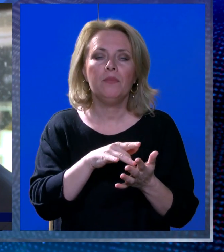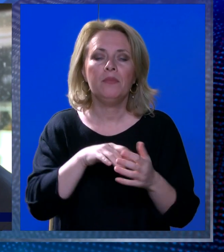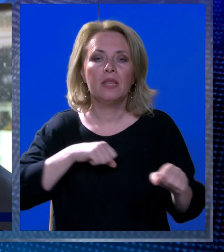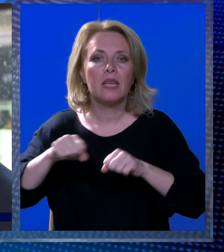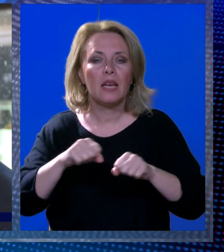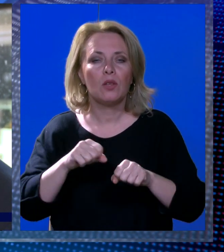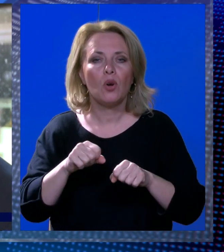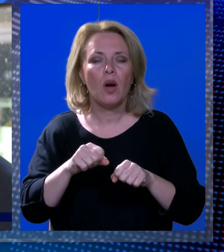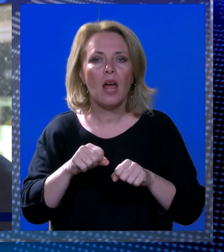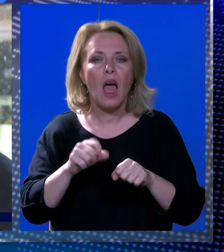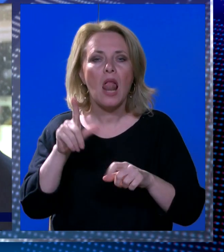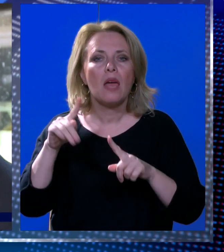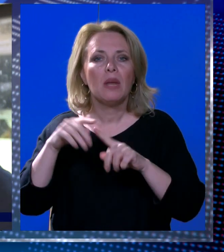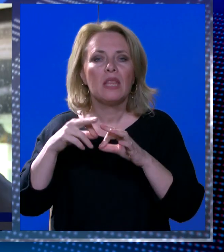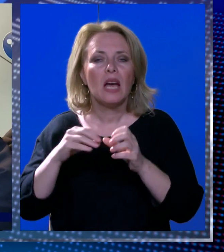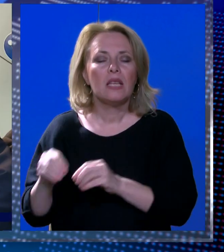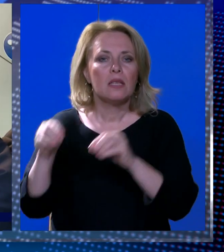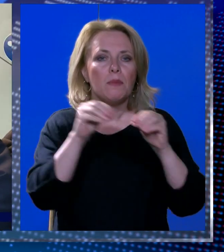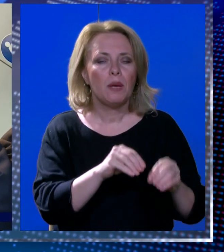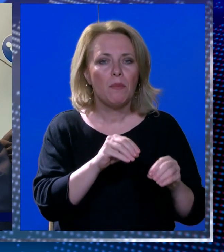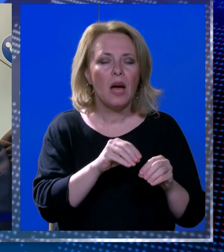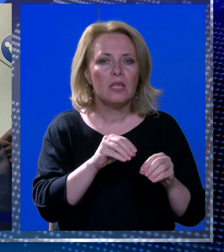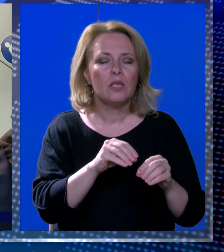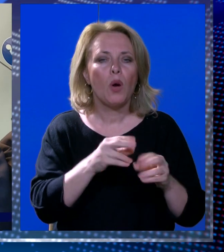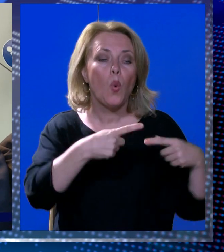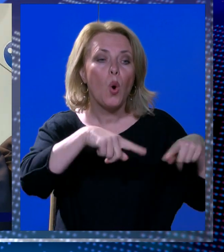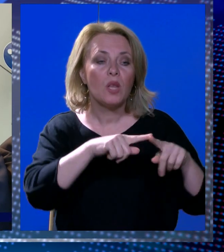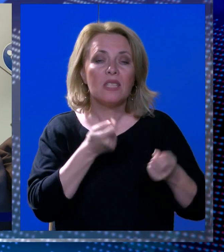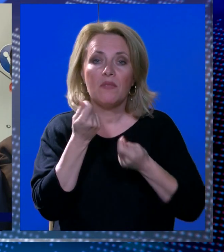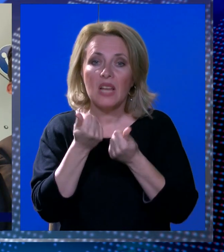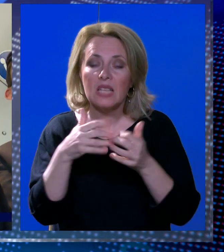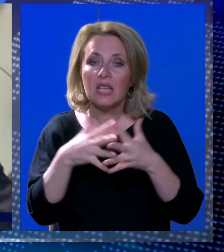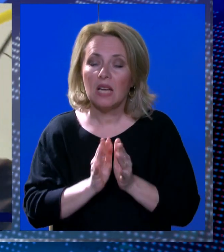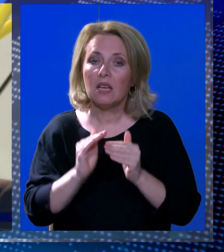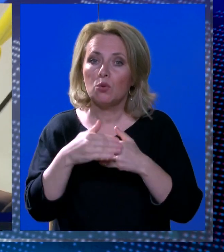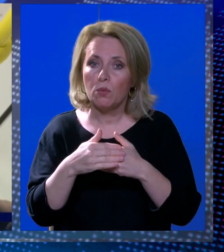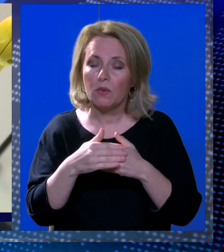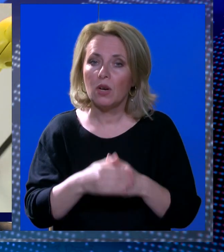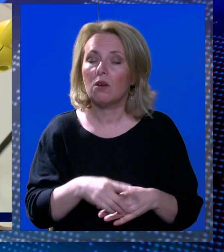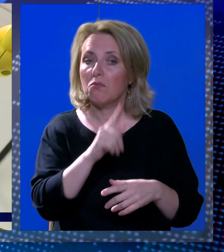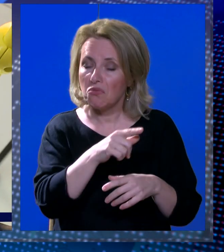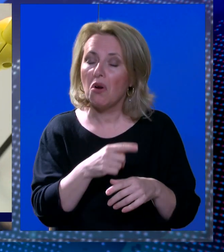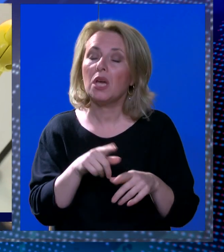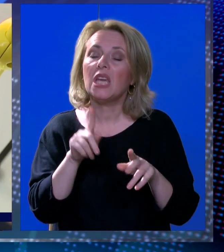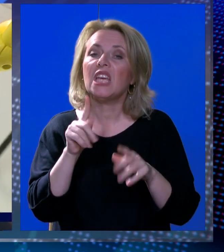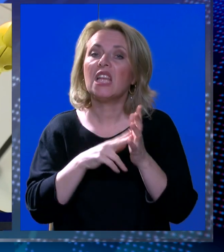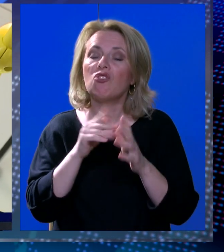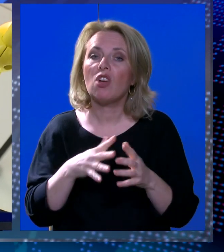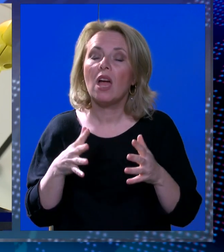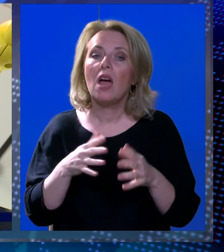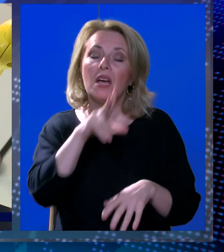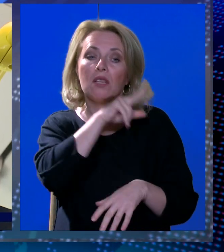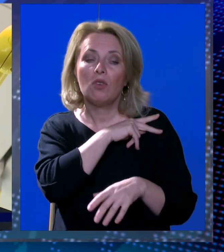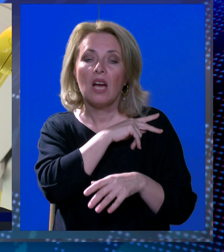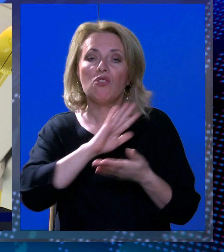Libertasa prešao Upravni oddjel za financije grada Dubrovnika još 2021. Inače, riječ je o gradonačelnikovom Vjenčanom